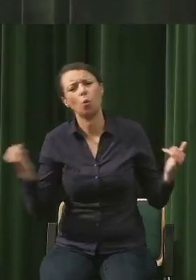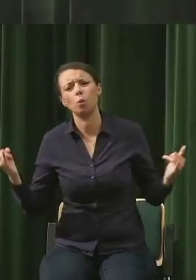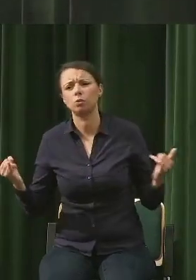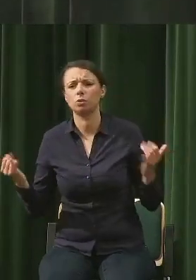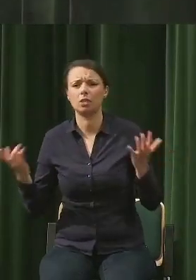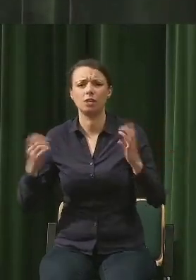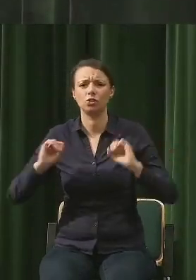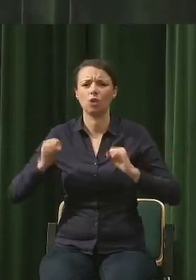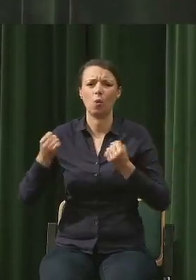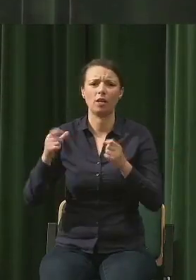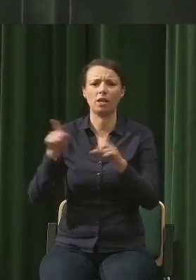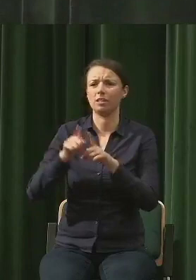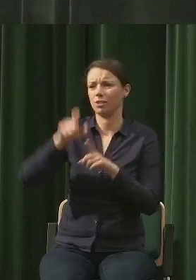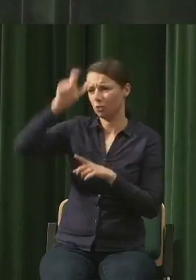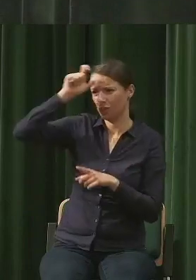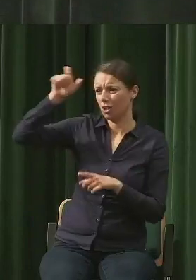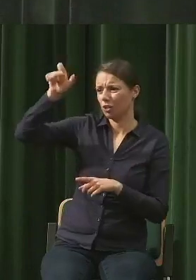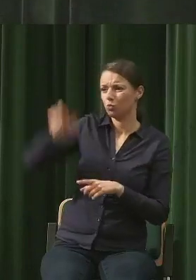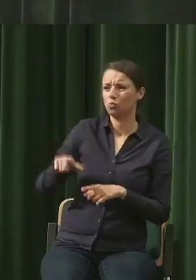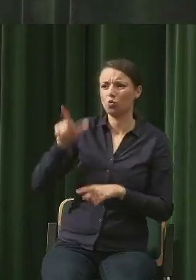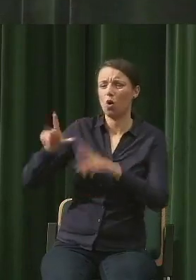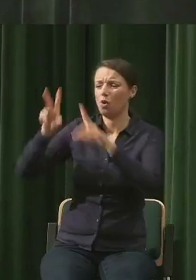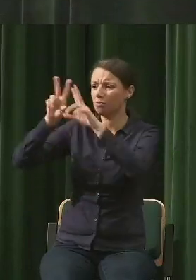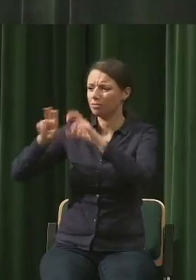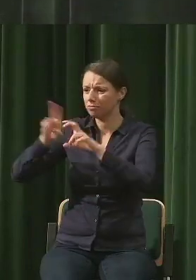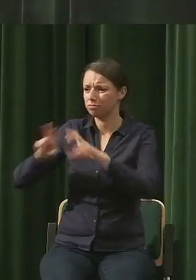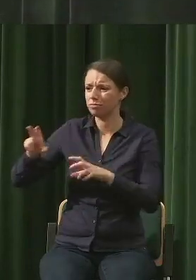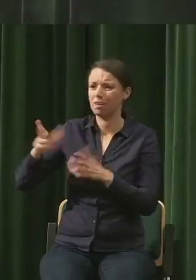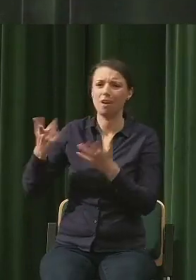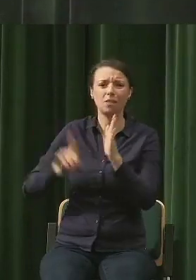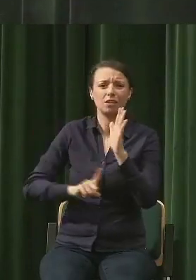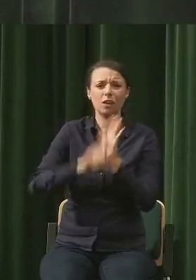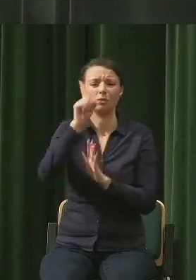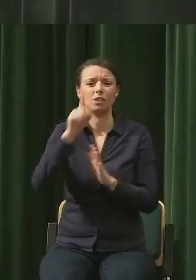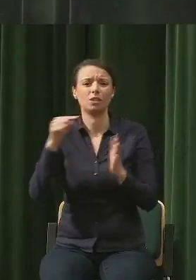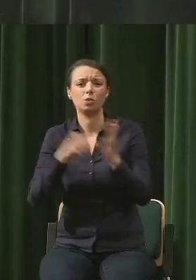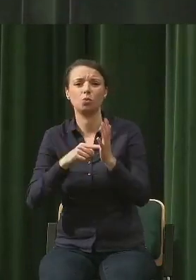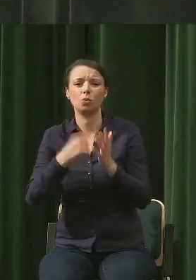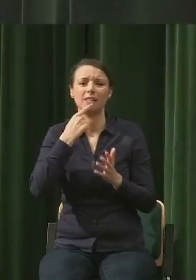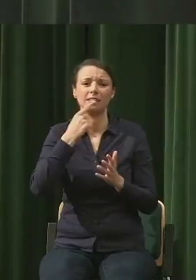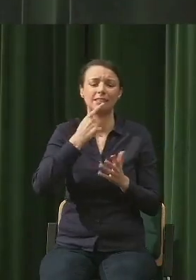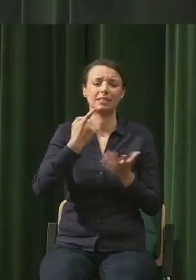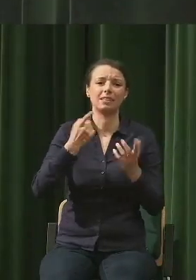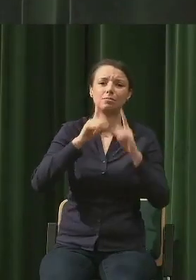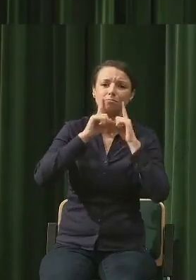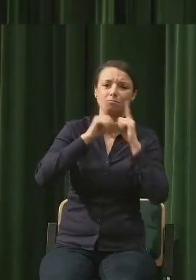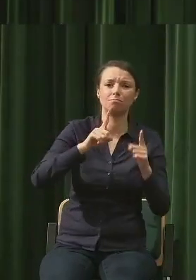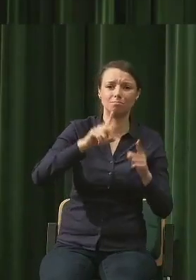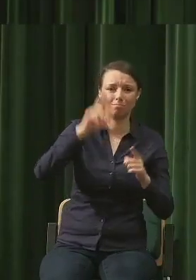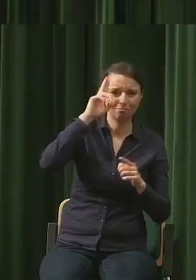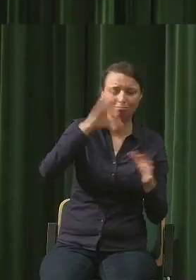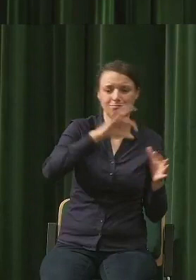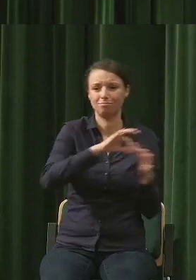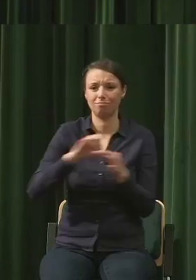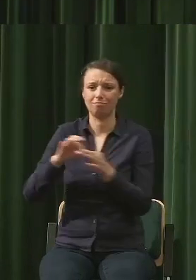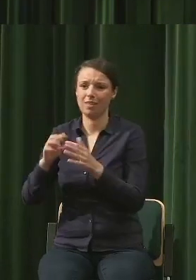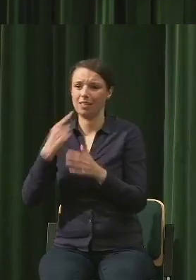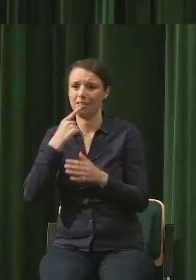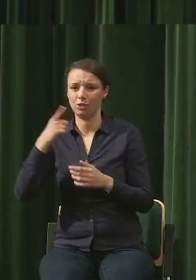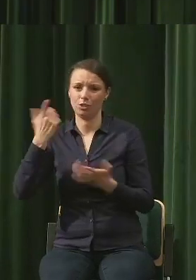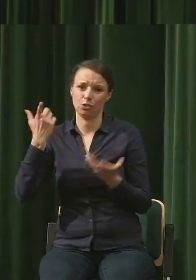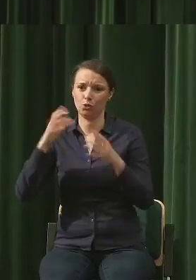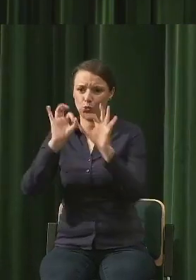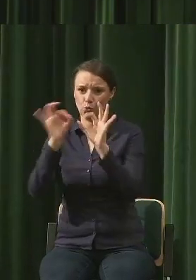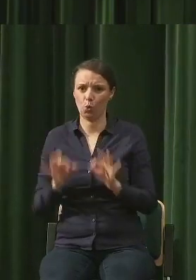humanistyczne wykształcenie łączące język racjonalny i język sztuki. Przywołam postać Simony Kossak,